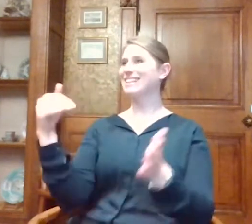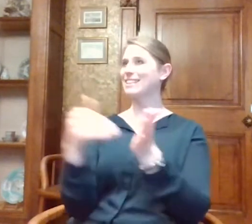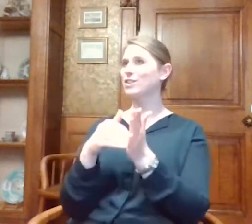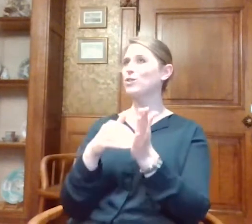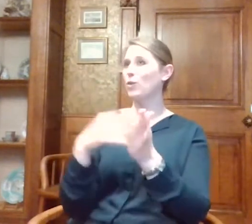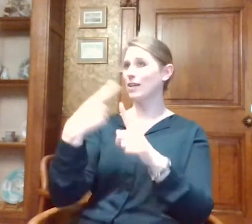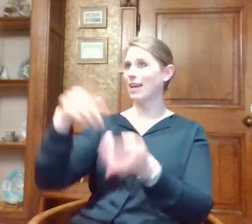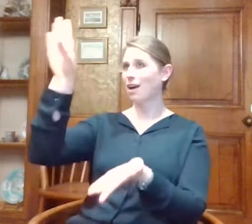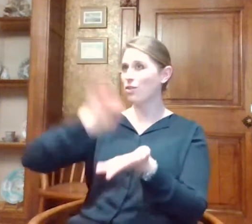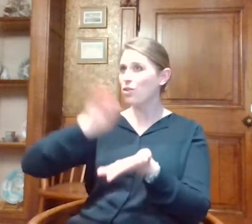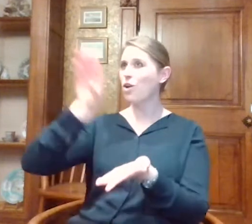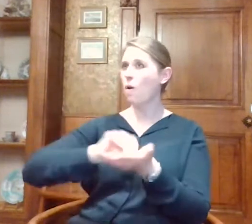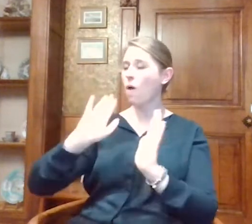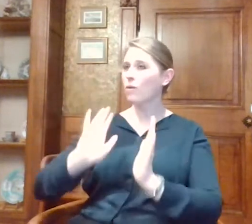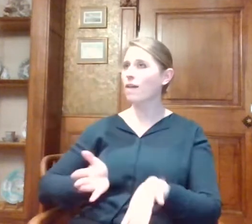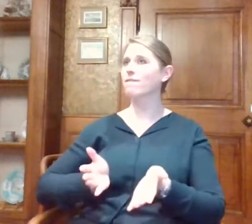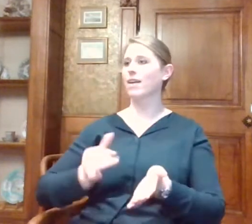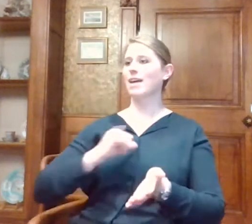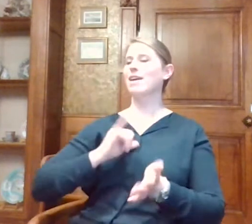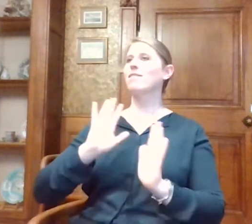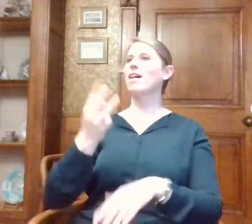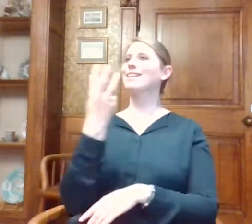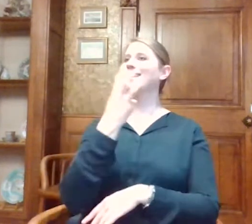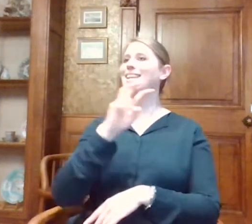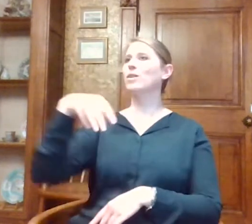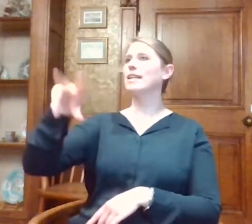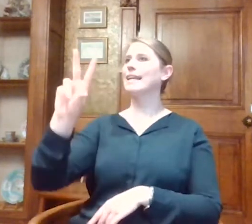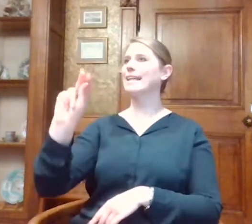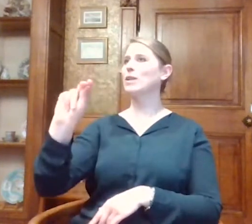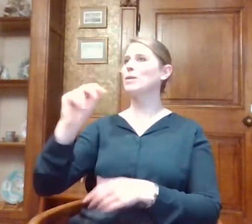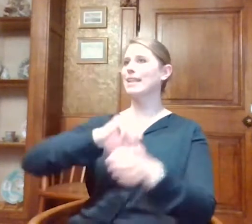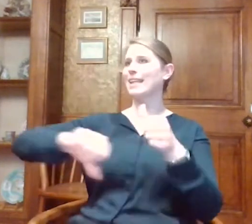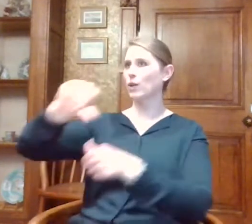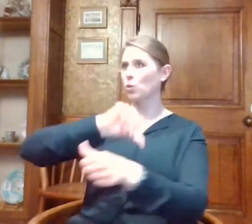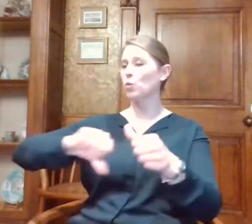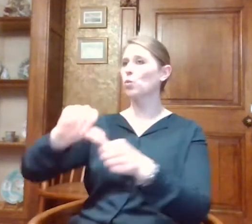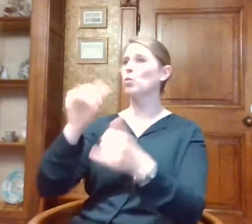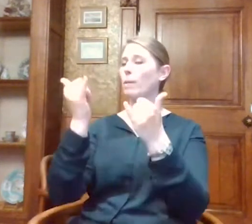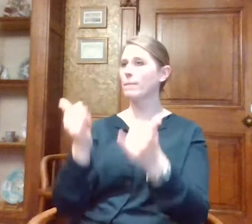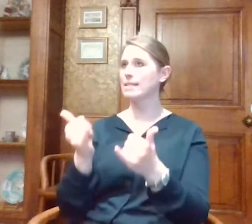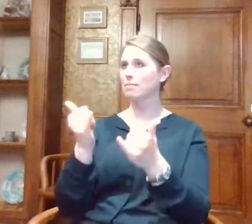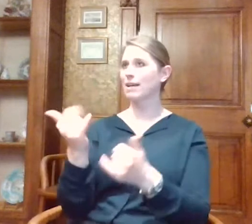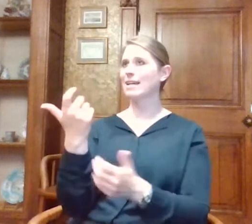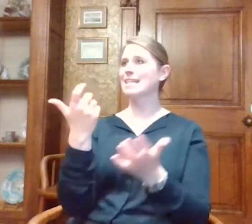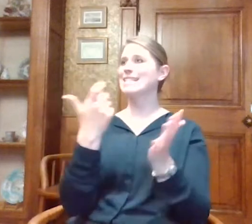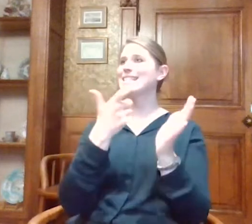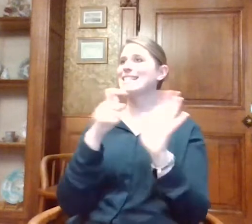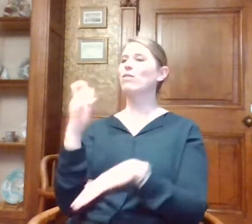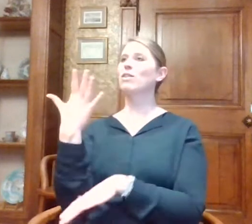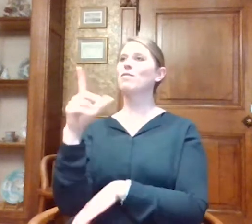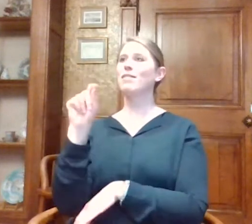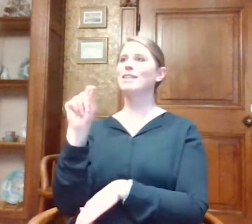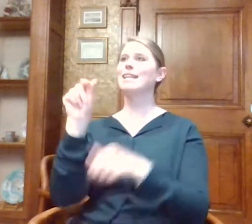gedownload. Er zijn er 329 tours beschikbaar, er zijn er 715 beacons